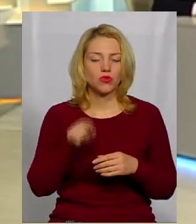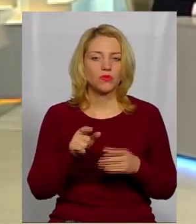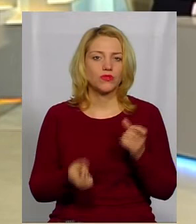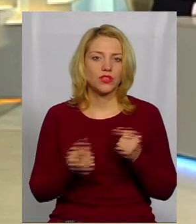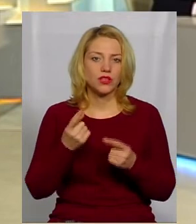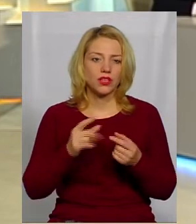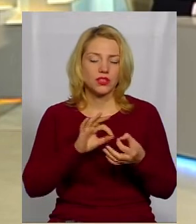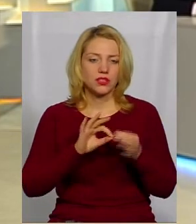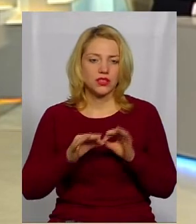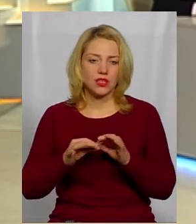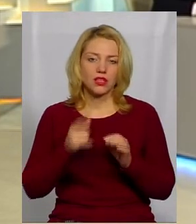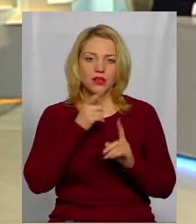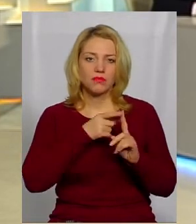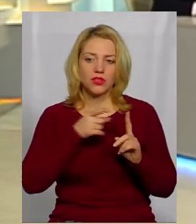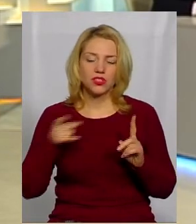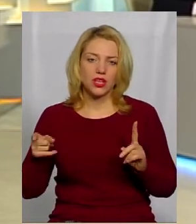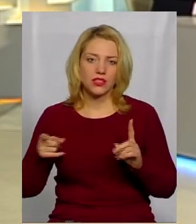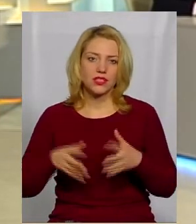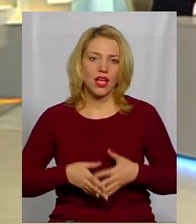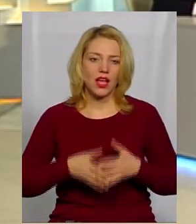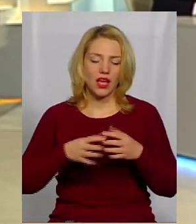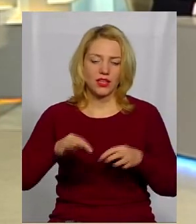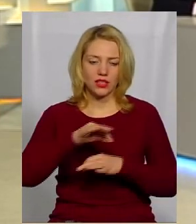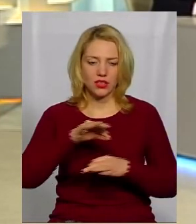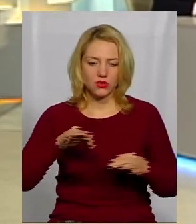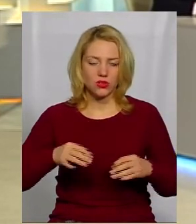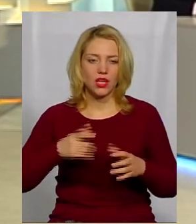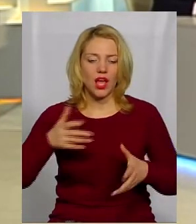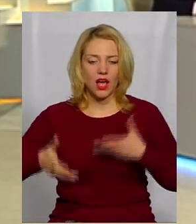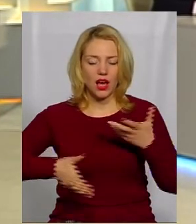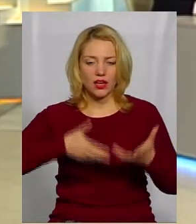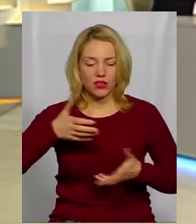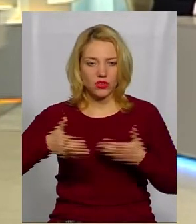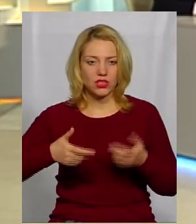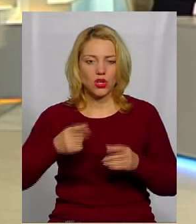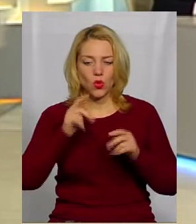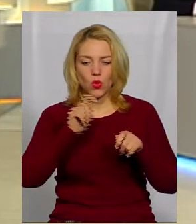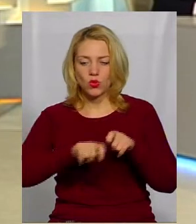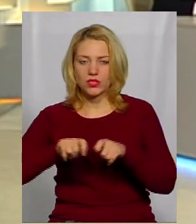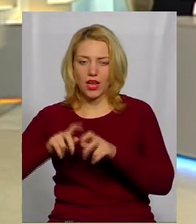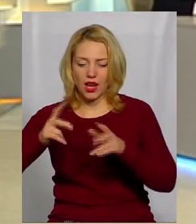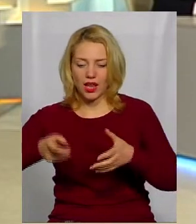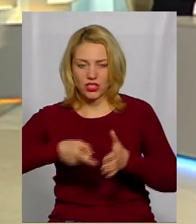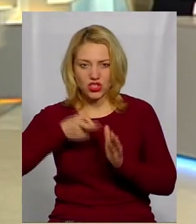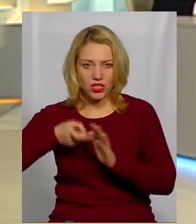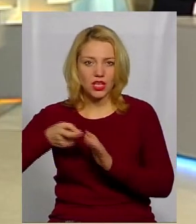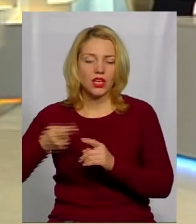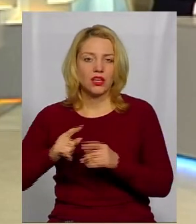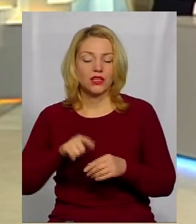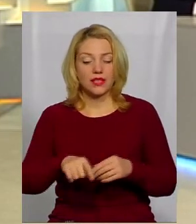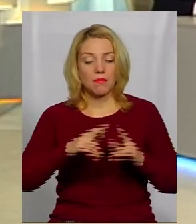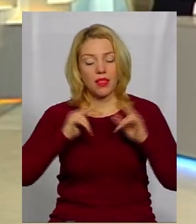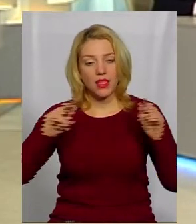виникає під час архітектурно- і археологічних досліджень. Ось той же самий палац, який ми сьогодні маємо, ми його